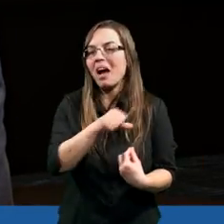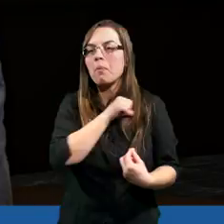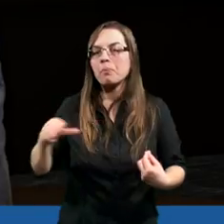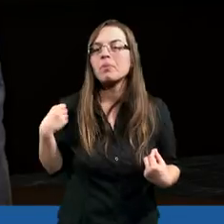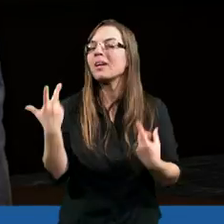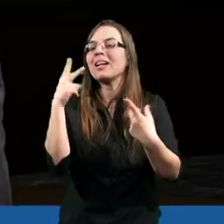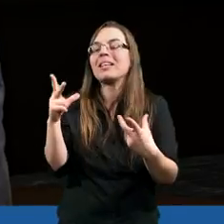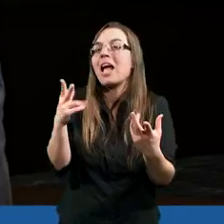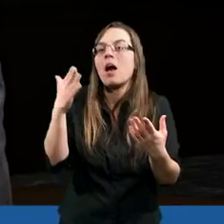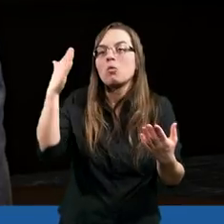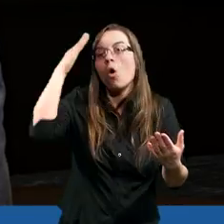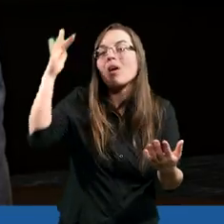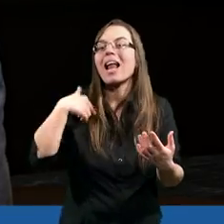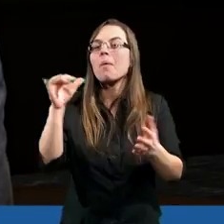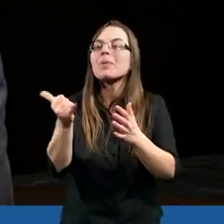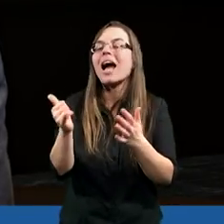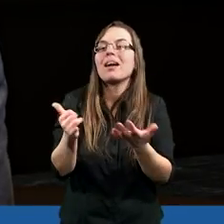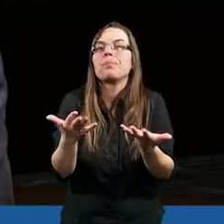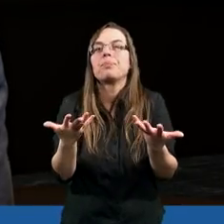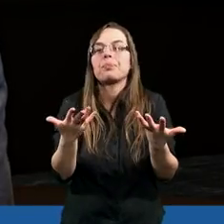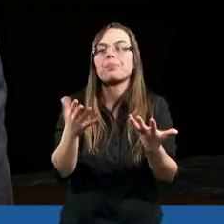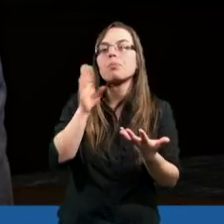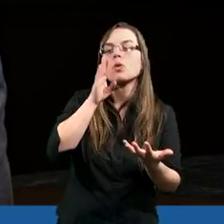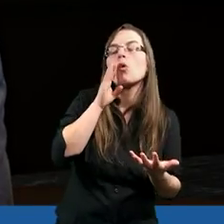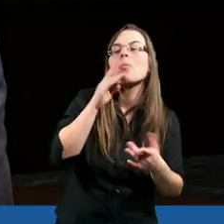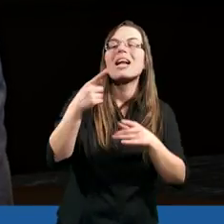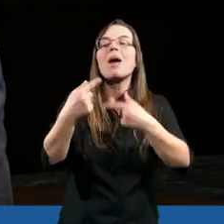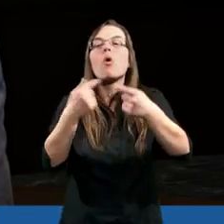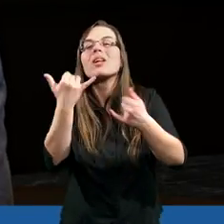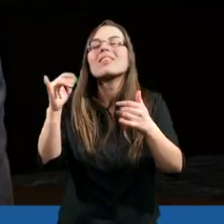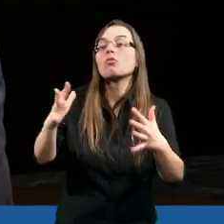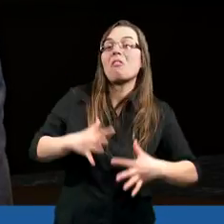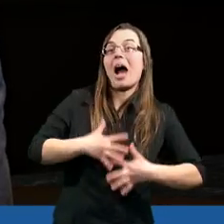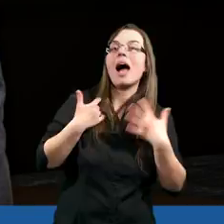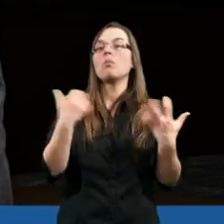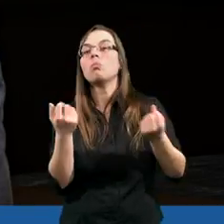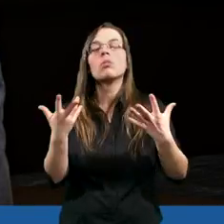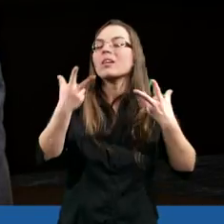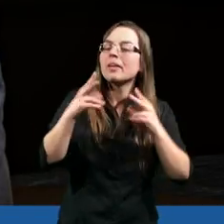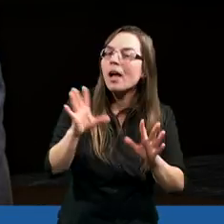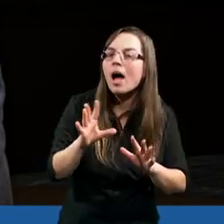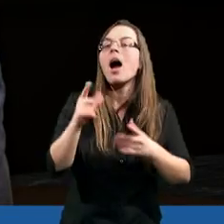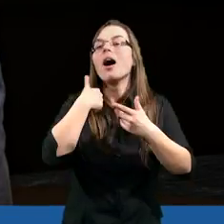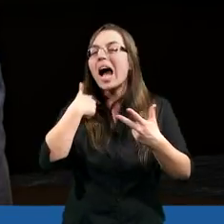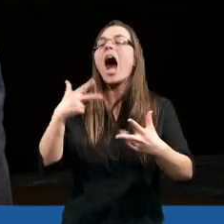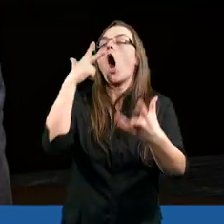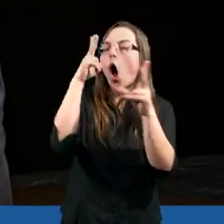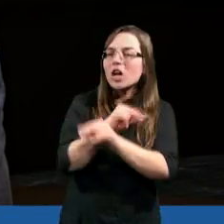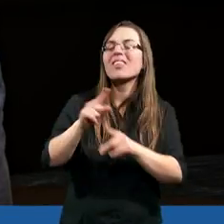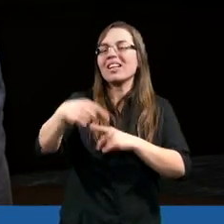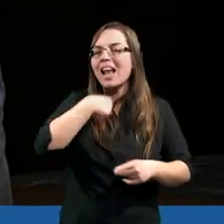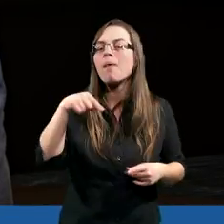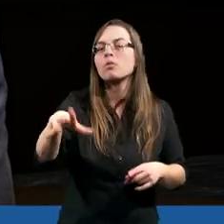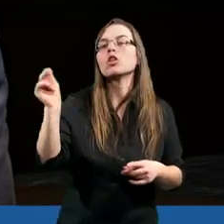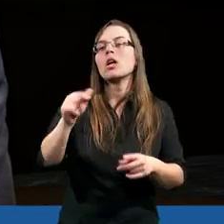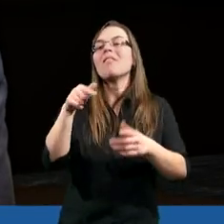zresztą nie doznałem jakichś euforycznych wrażeń, nic takiego. Natomiast dla mnie to było oczywiste, że w ten